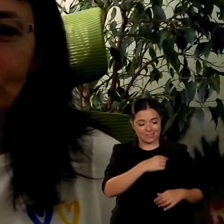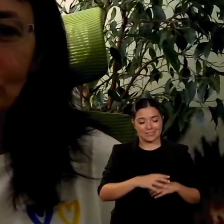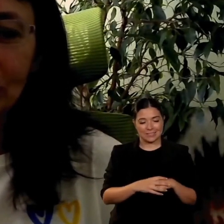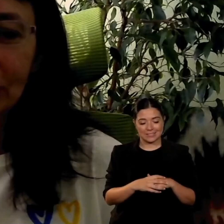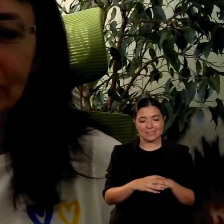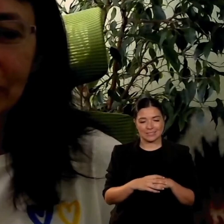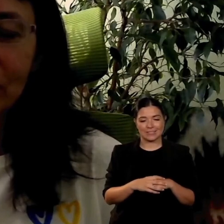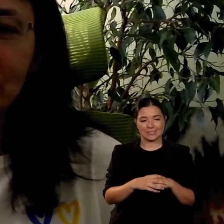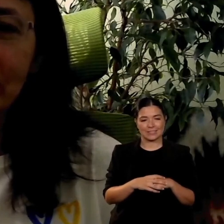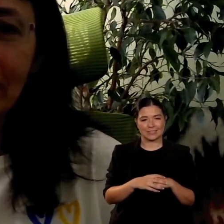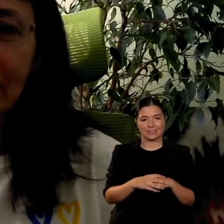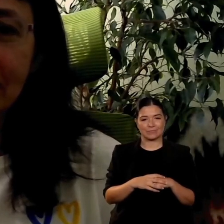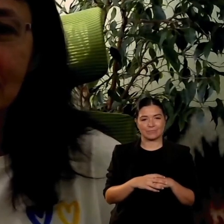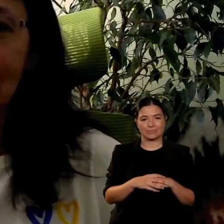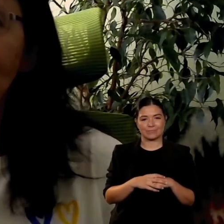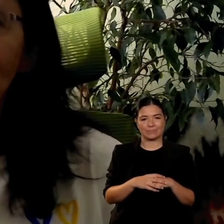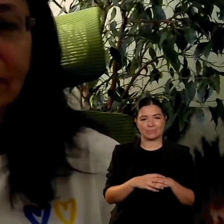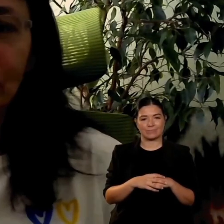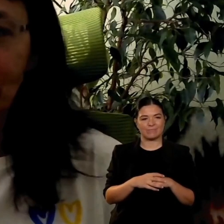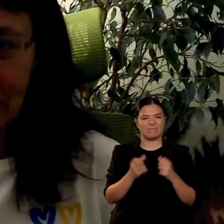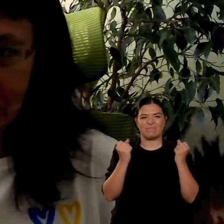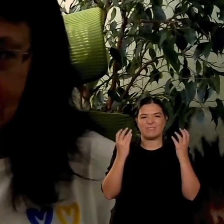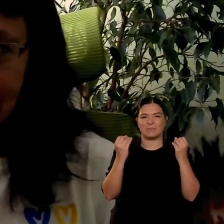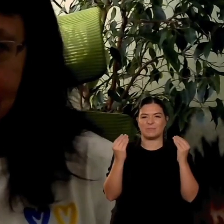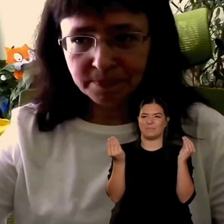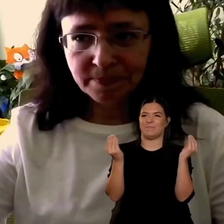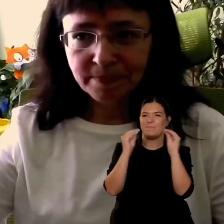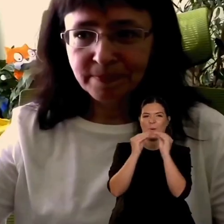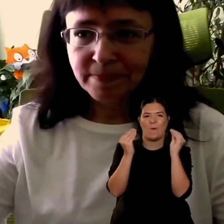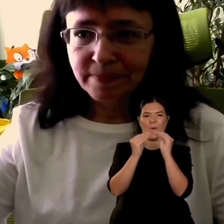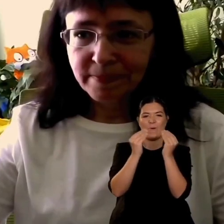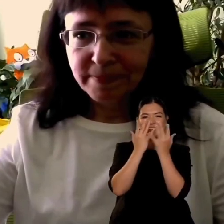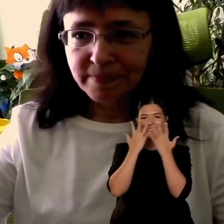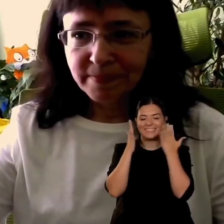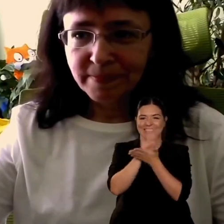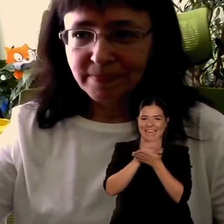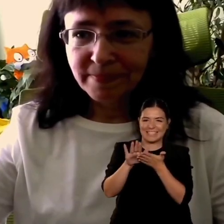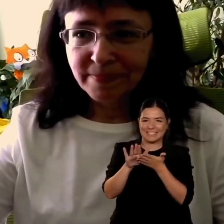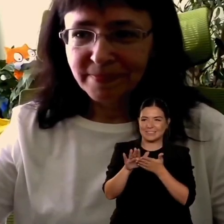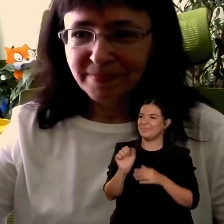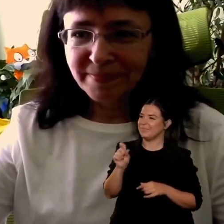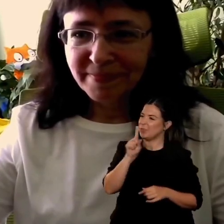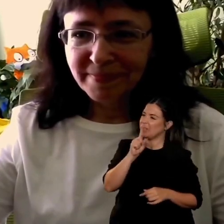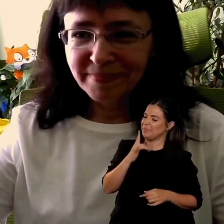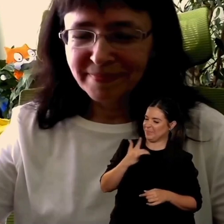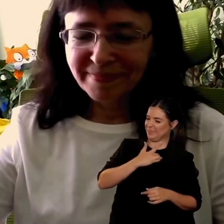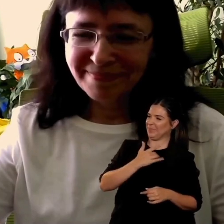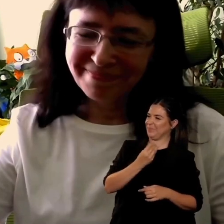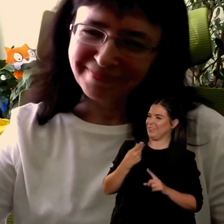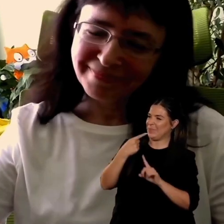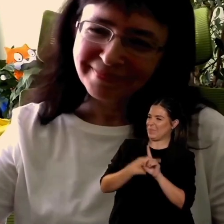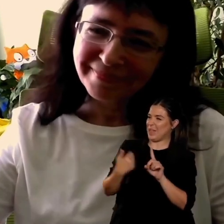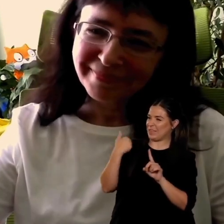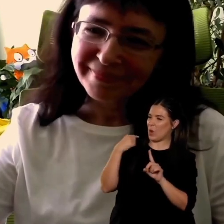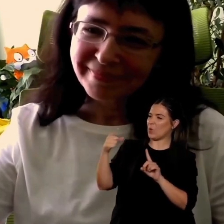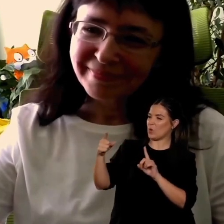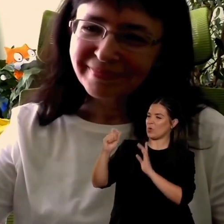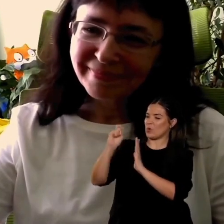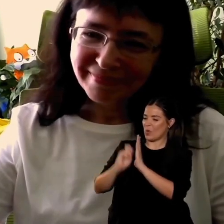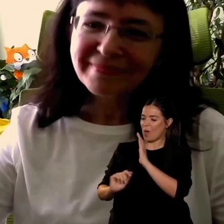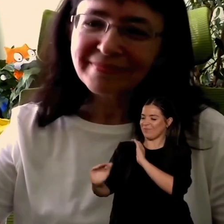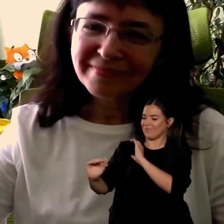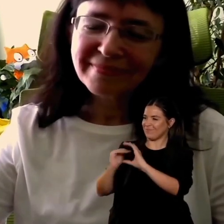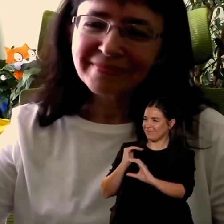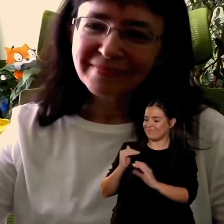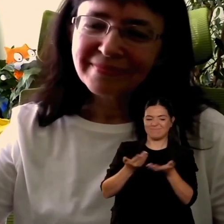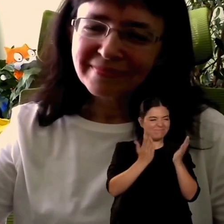mesi fa di come tu potevi occupare Scratch per dare appoggio a queste onde di amabilità forse